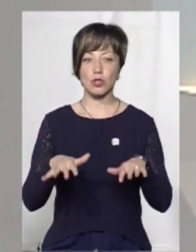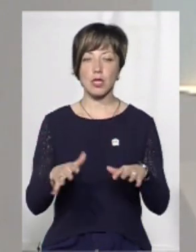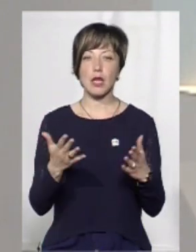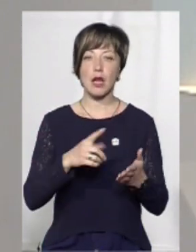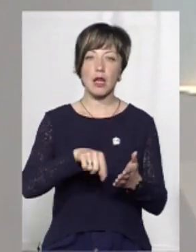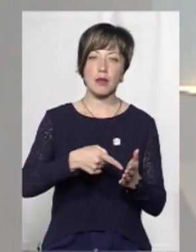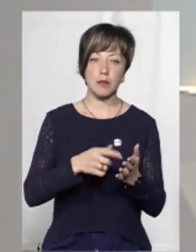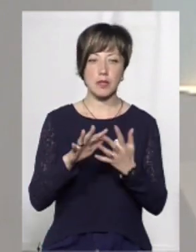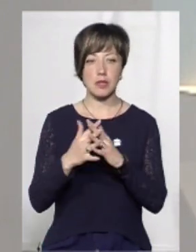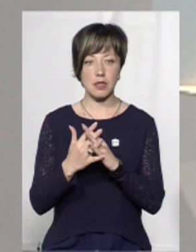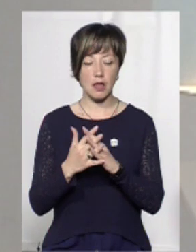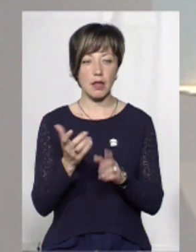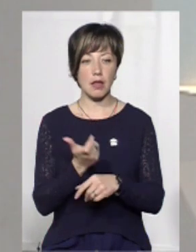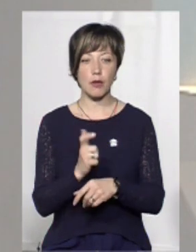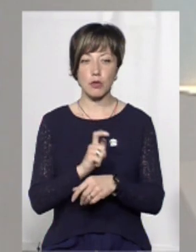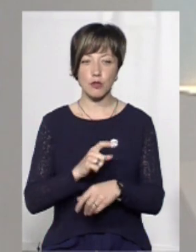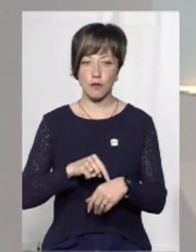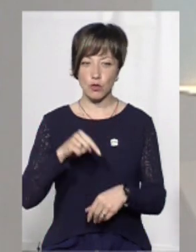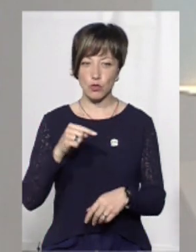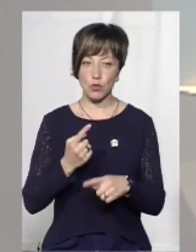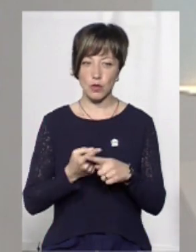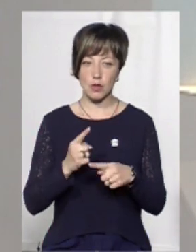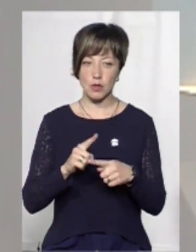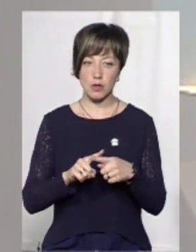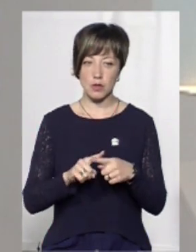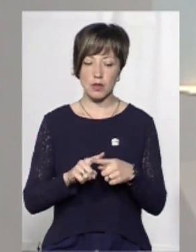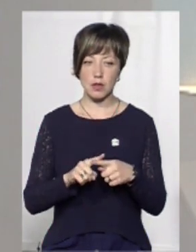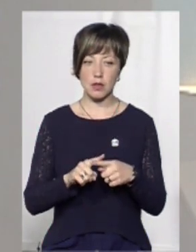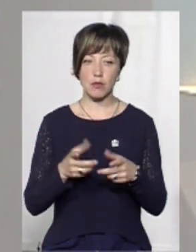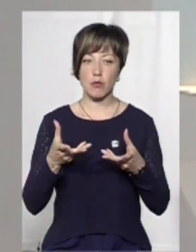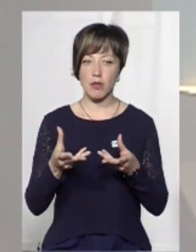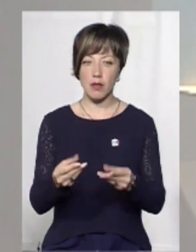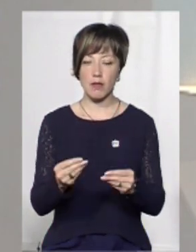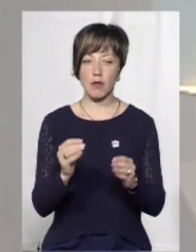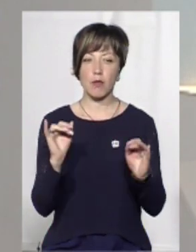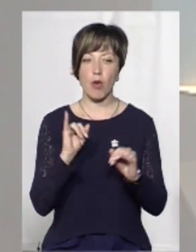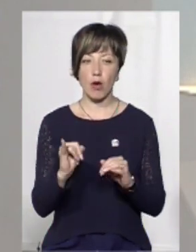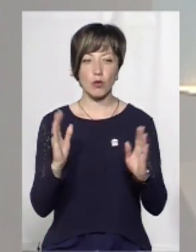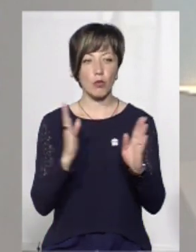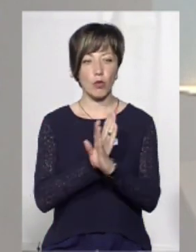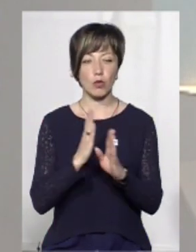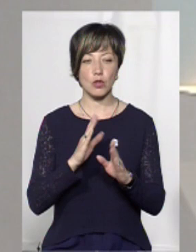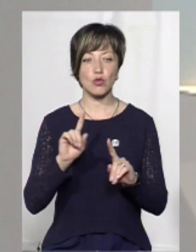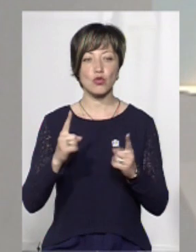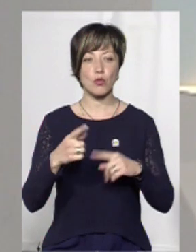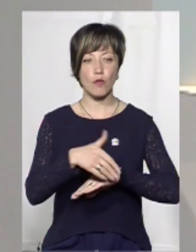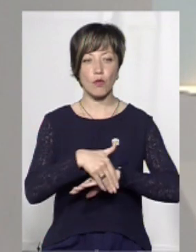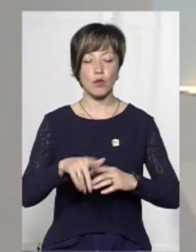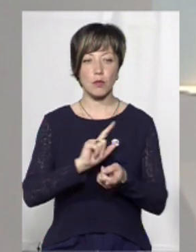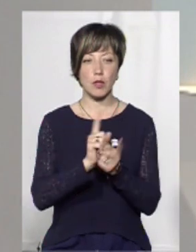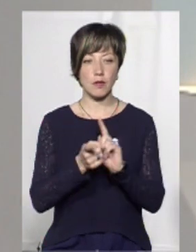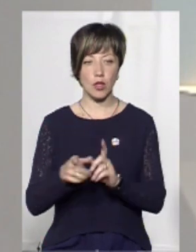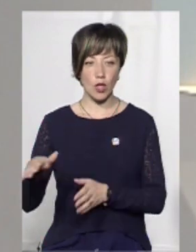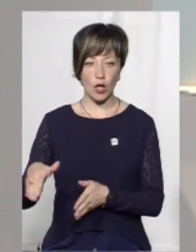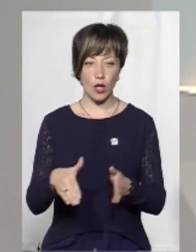Які населені пункти найбільше відчули на собі дію негоди, наслідки? Чому вулиці перетворювались